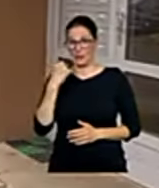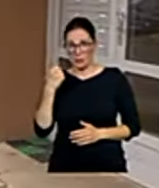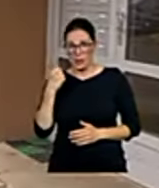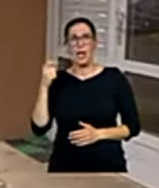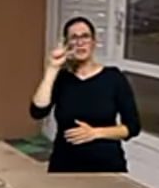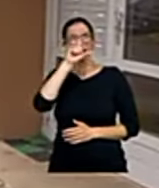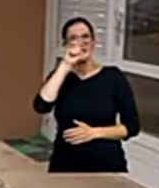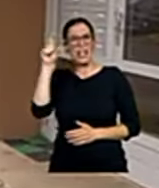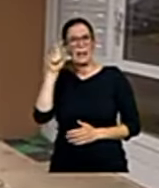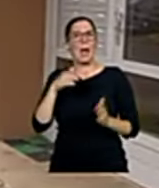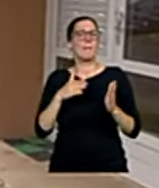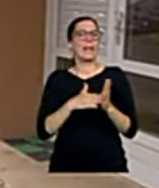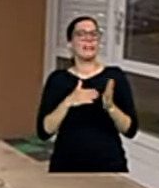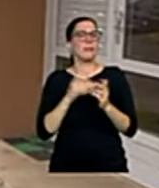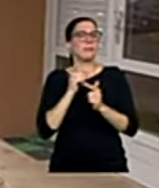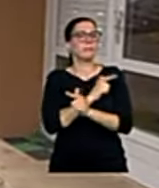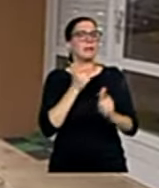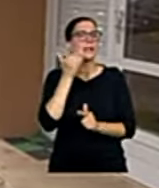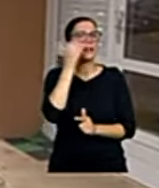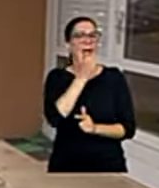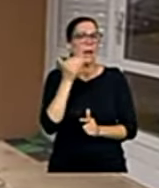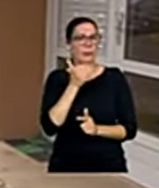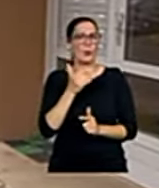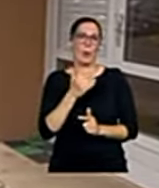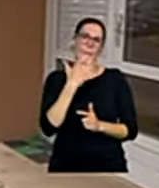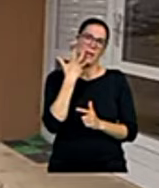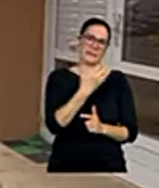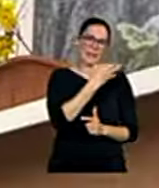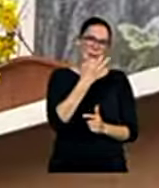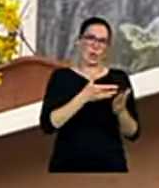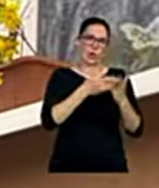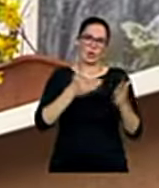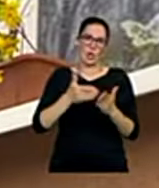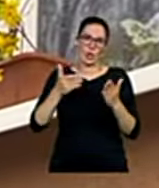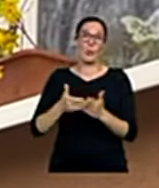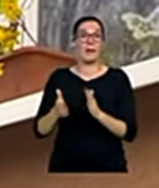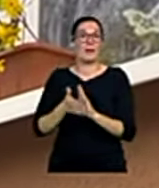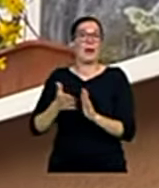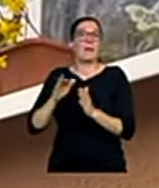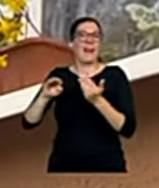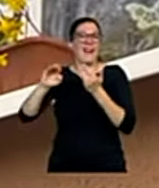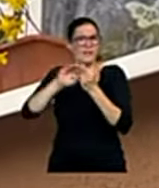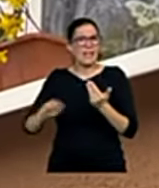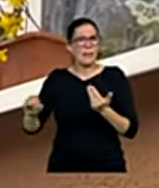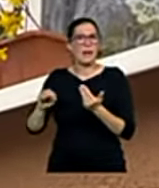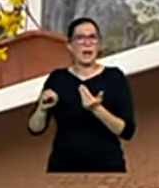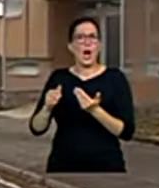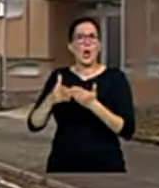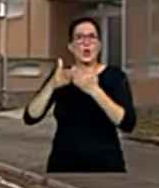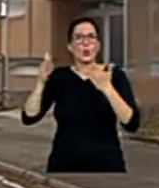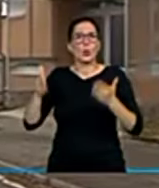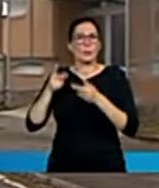než polovina domácností. Ne všech se alomezení týká. Výjimku má například dům s pečovatelskou službou.